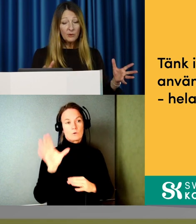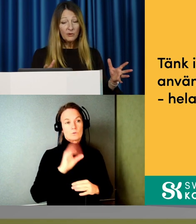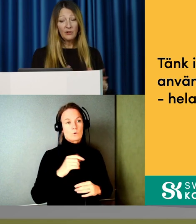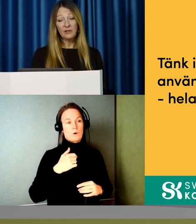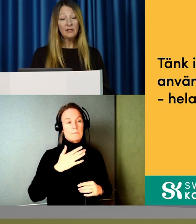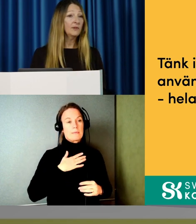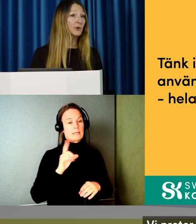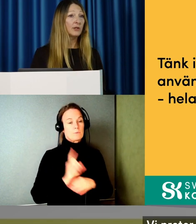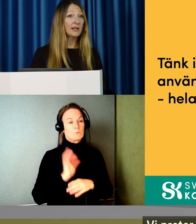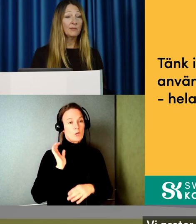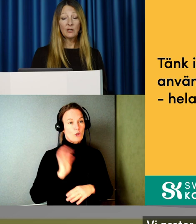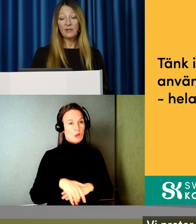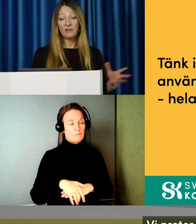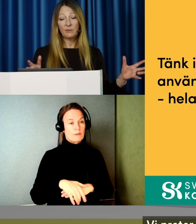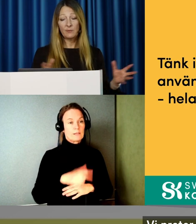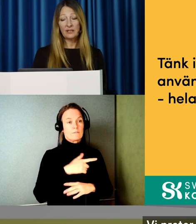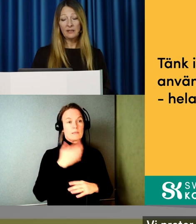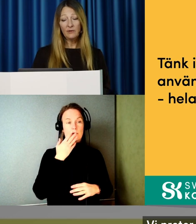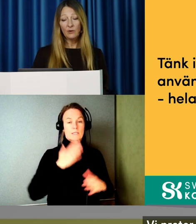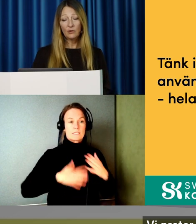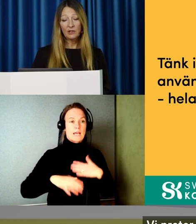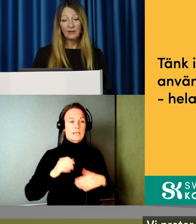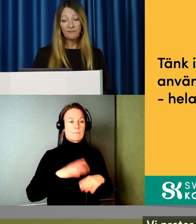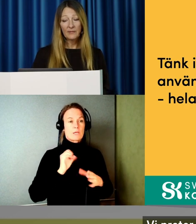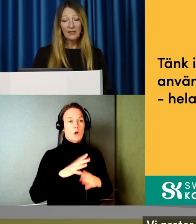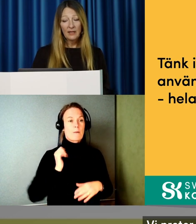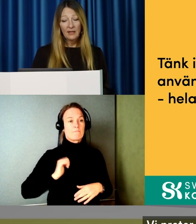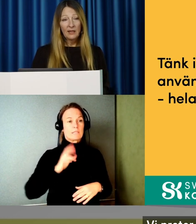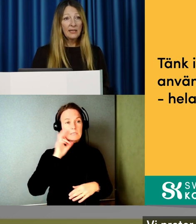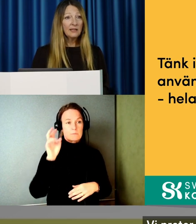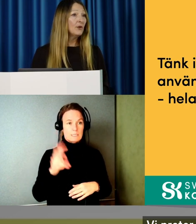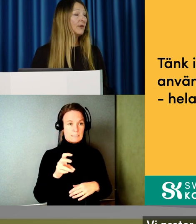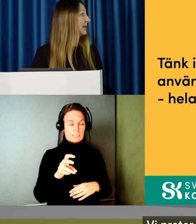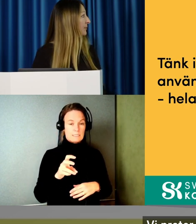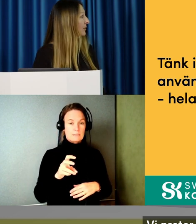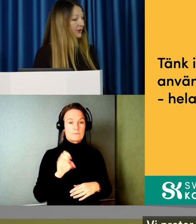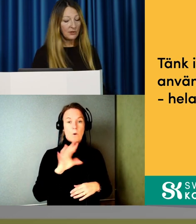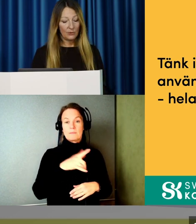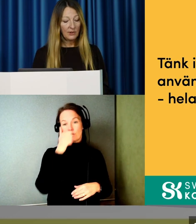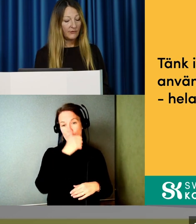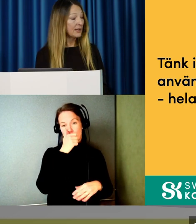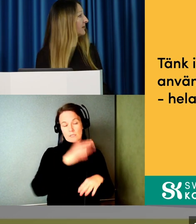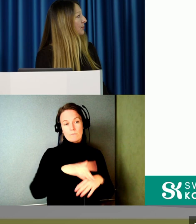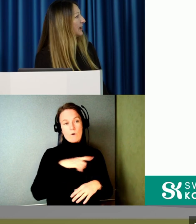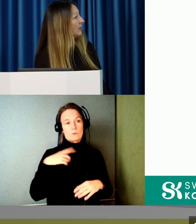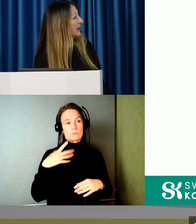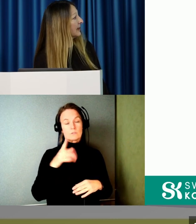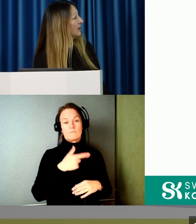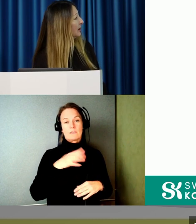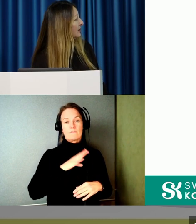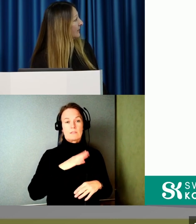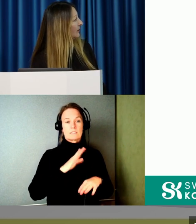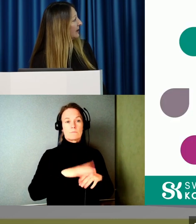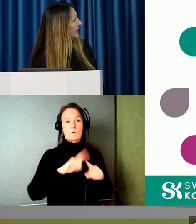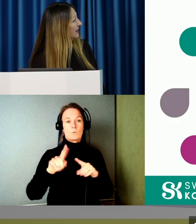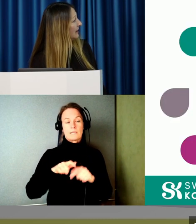mina minuter över. Vi pratar gärna mer om användarperspektiv. Och är ni nyfikna på oss så finns vi på lite olika